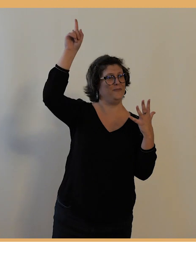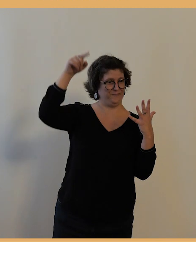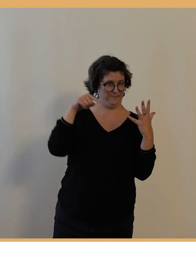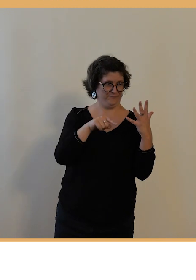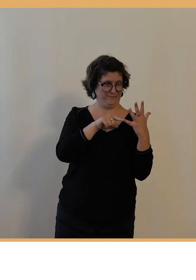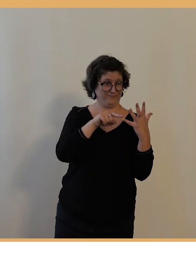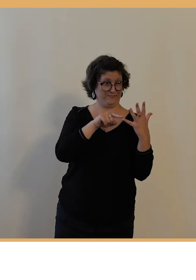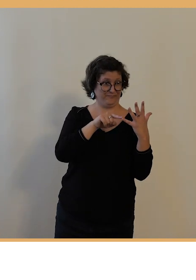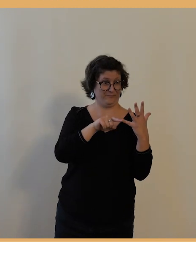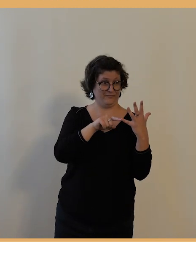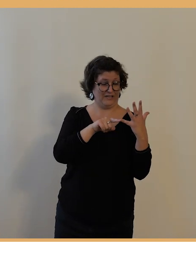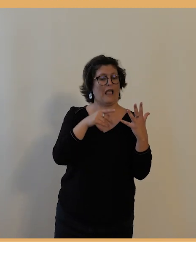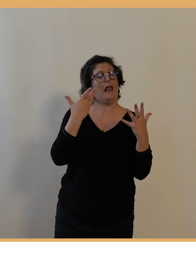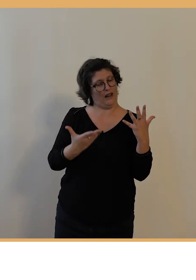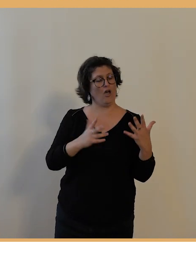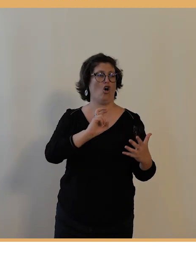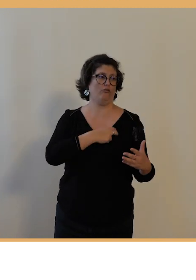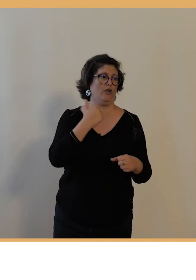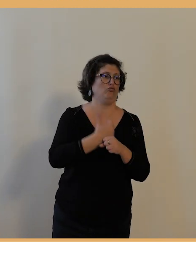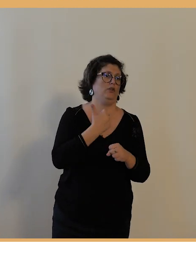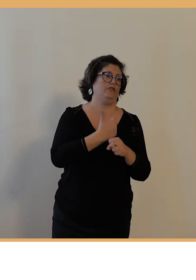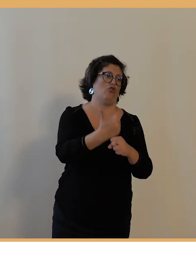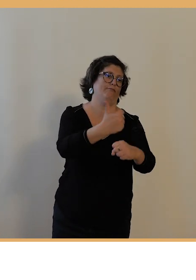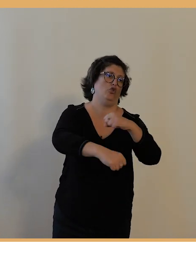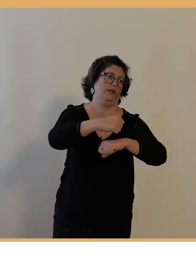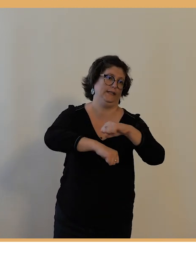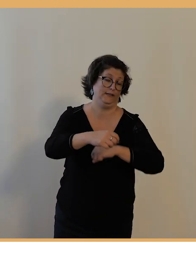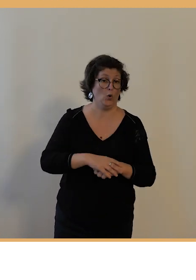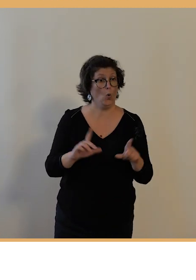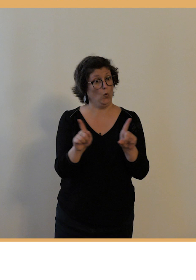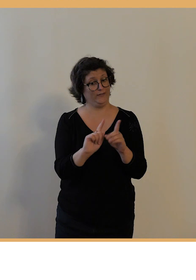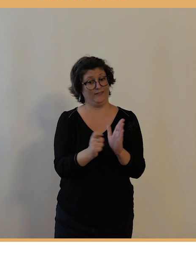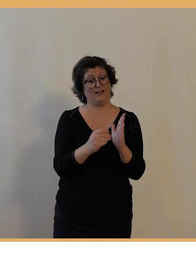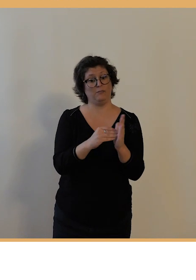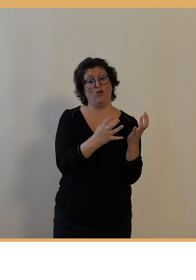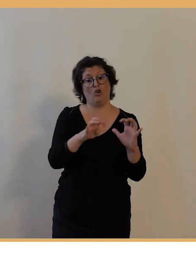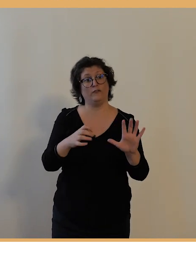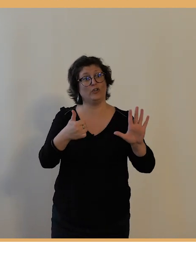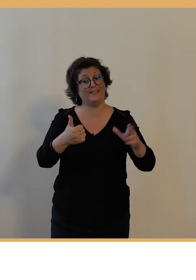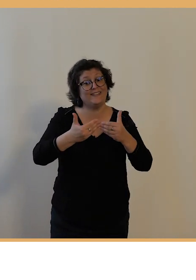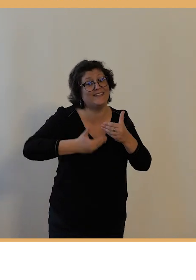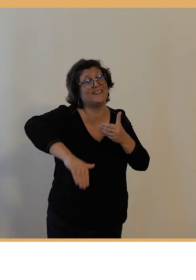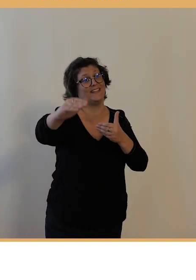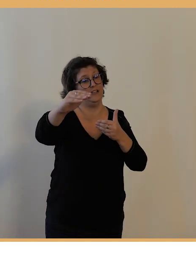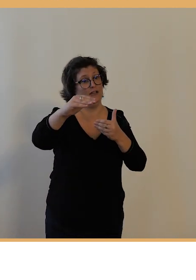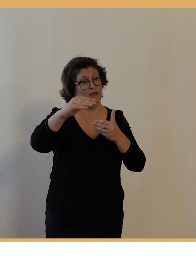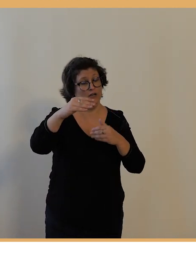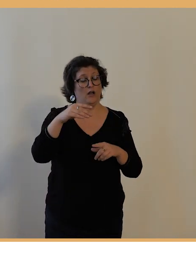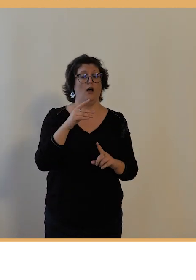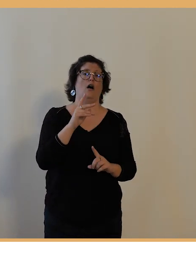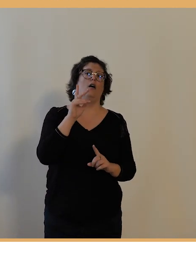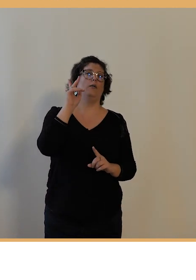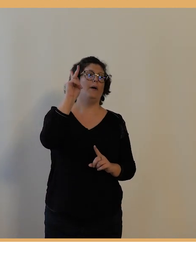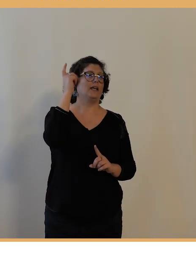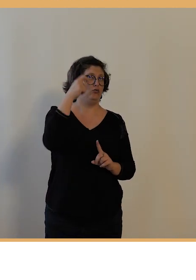devenu annuel et c'est aussi à partir de 1906 que le Paris-Tours et le Vélodrome